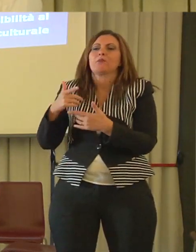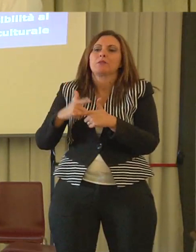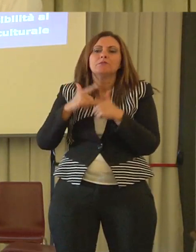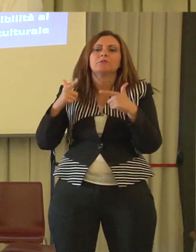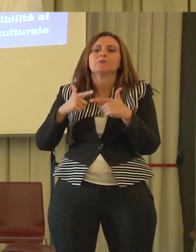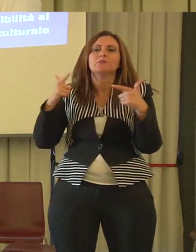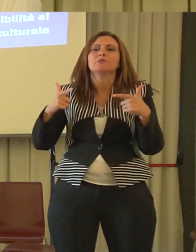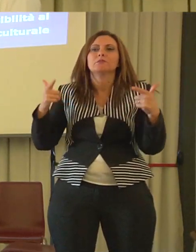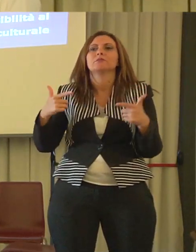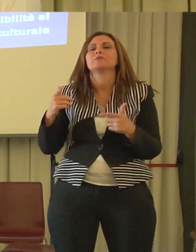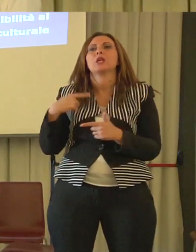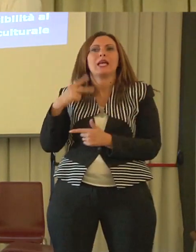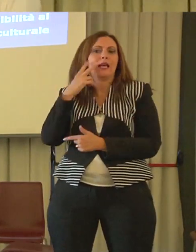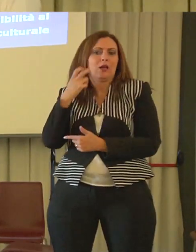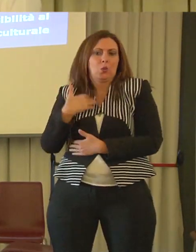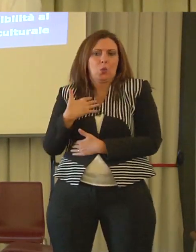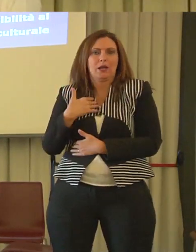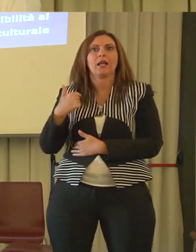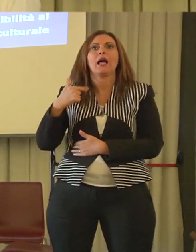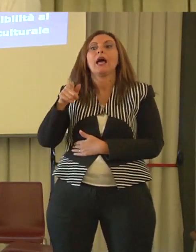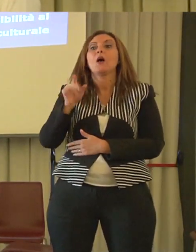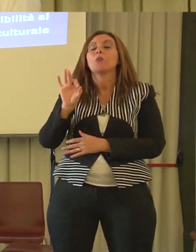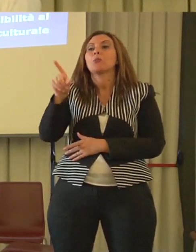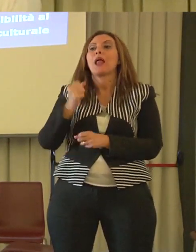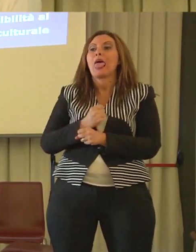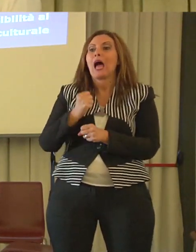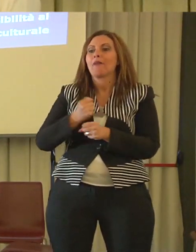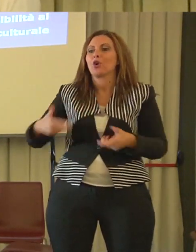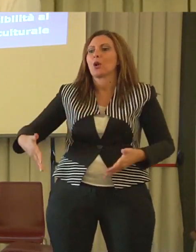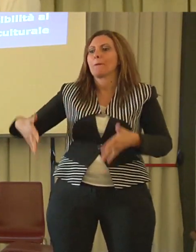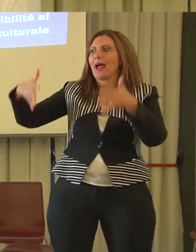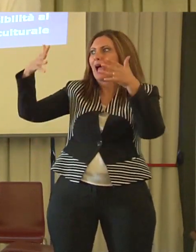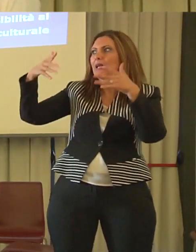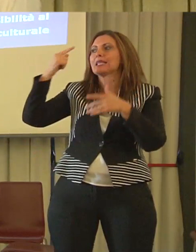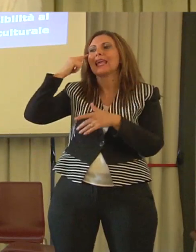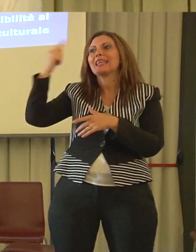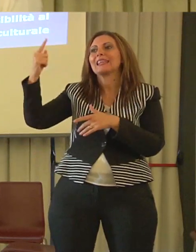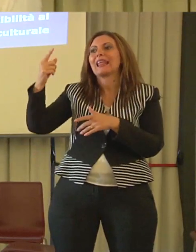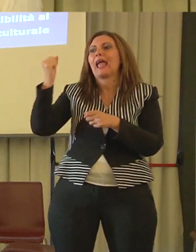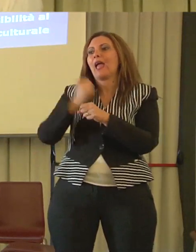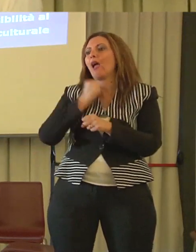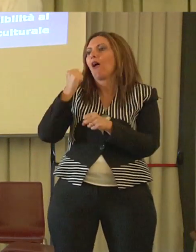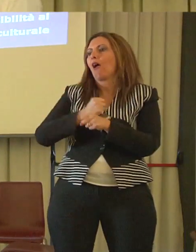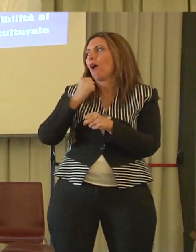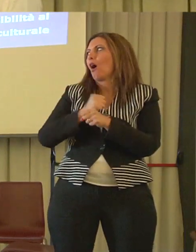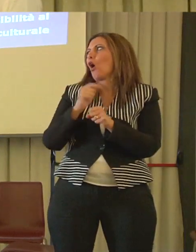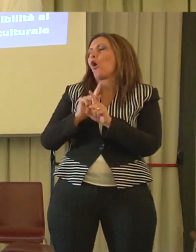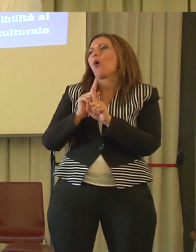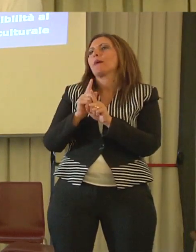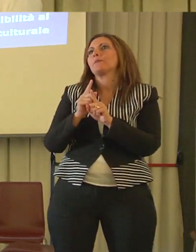spiego. Lei si trova nei palazzi dove le idee vengono formulate in maniera stratta